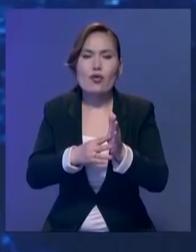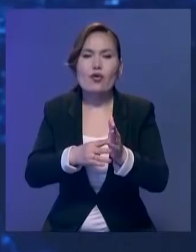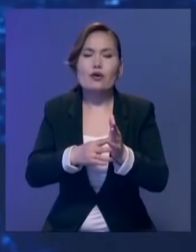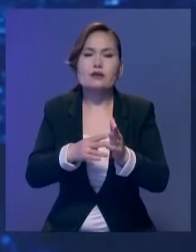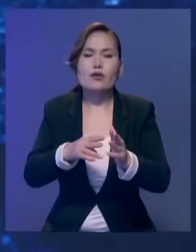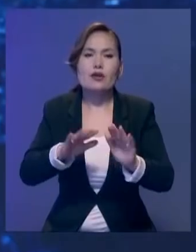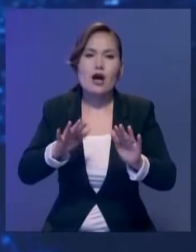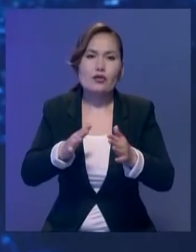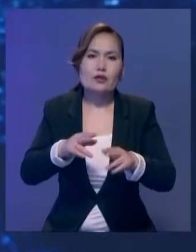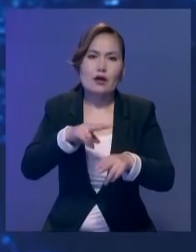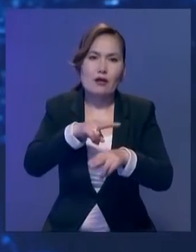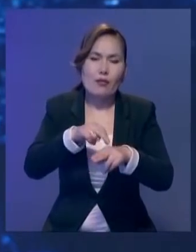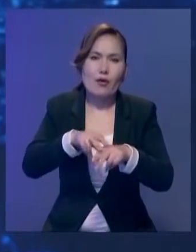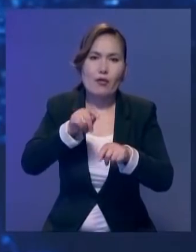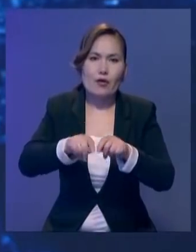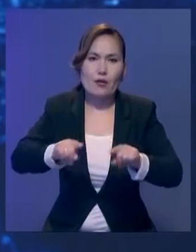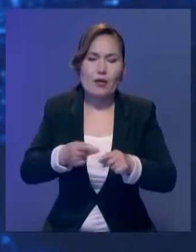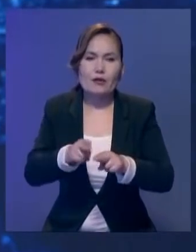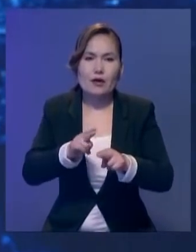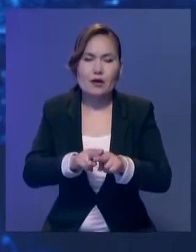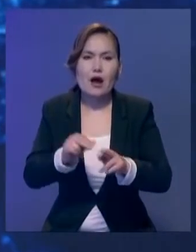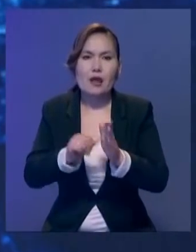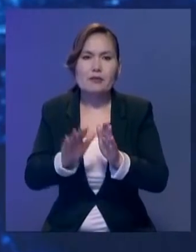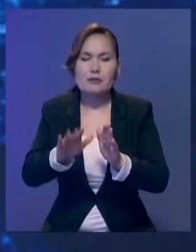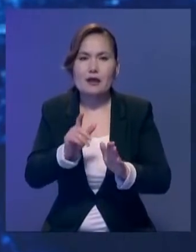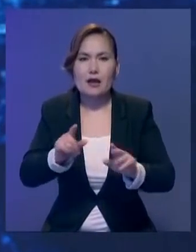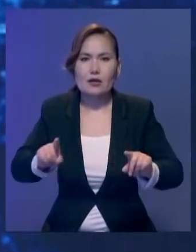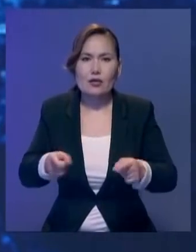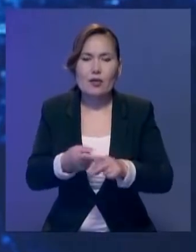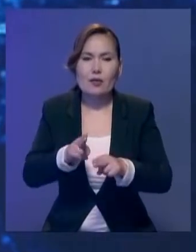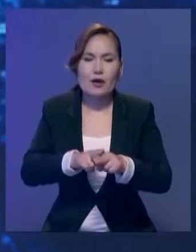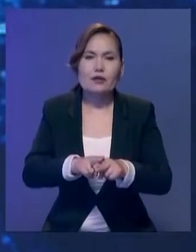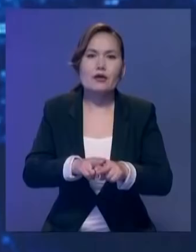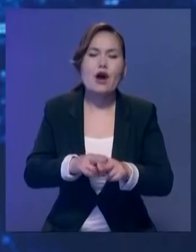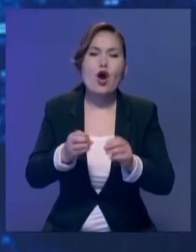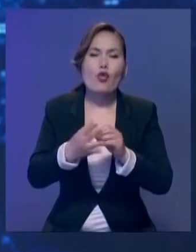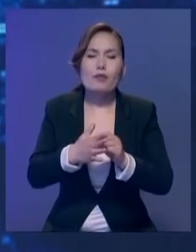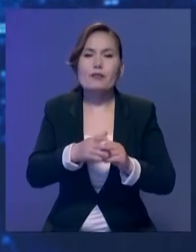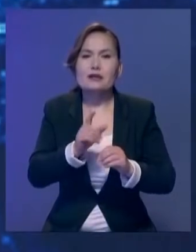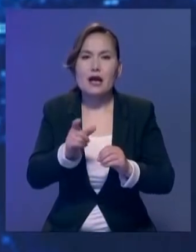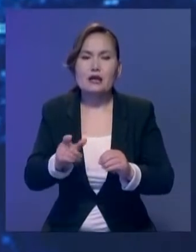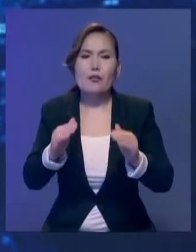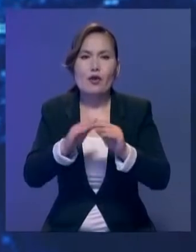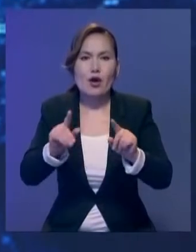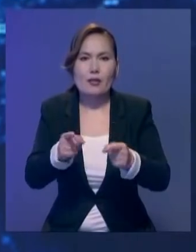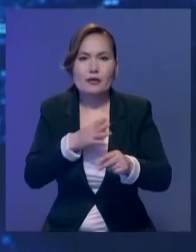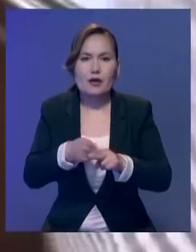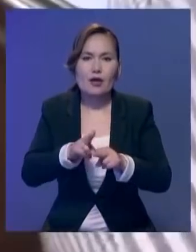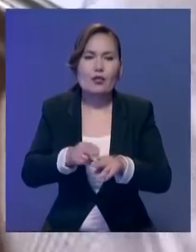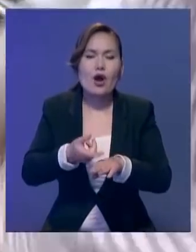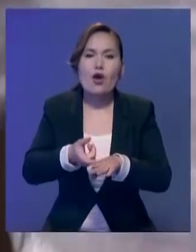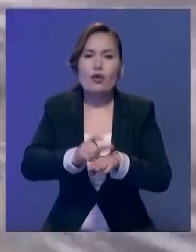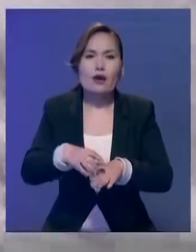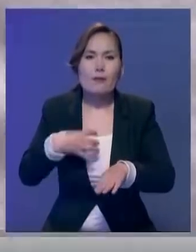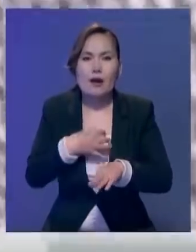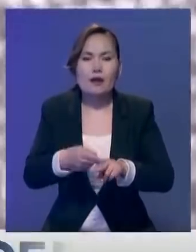770 ұлауазымды тұлға ұсталып, 65-сі қамау ғалынды. 15-сі үйға мақта отыр. Бұл жөнінде құзырлы мекеменің аса маңызды